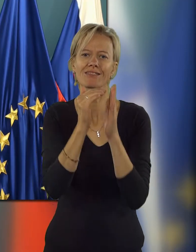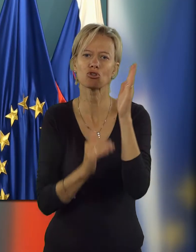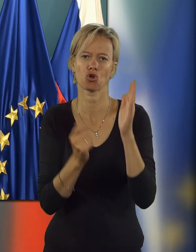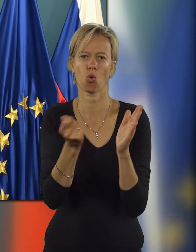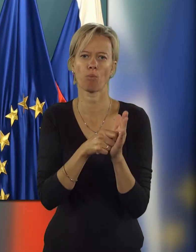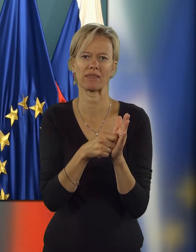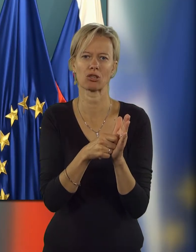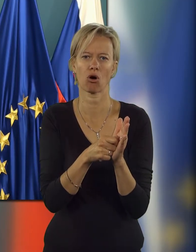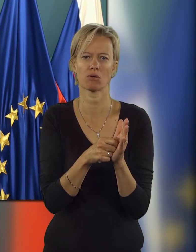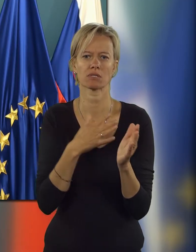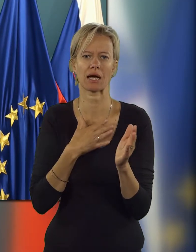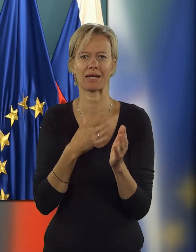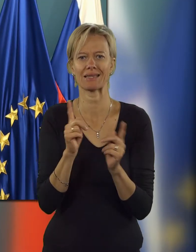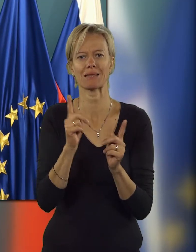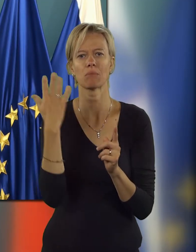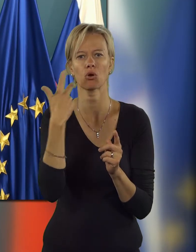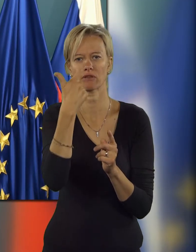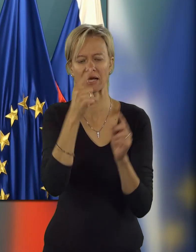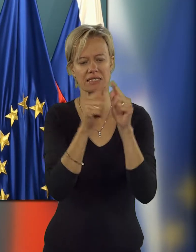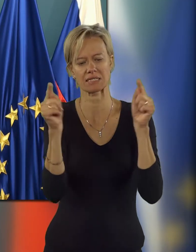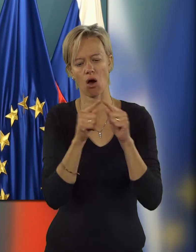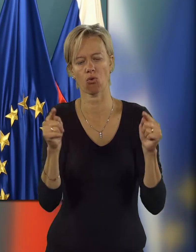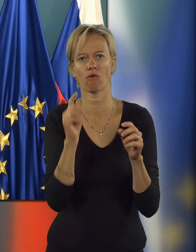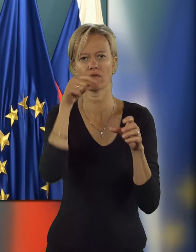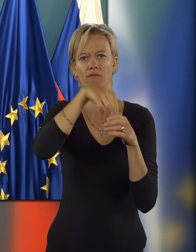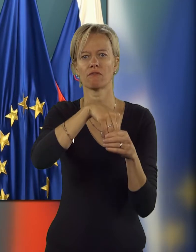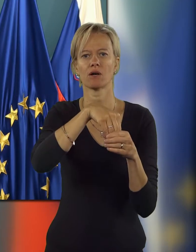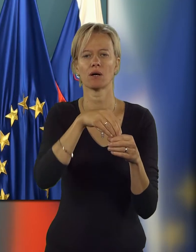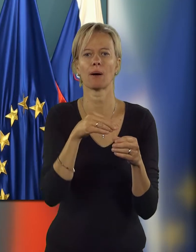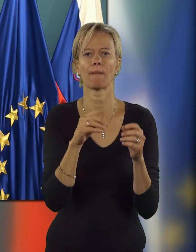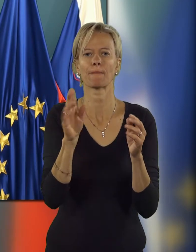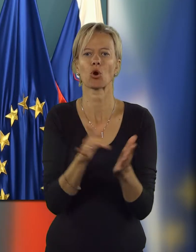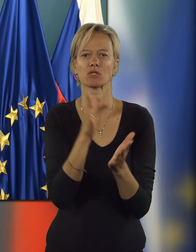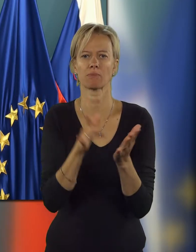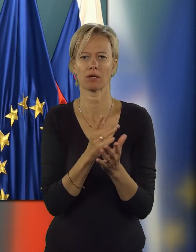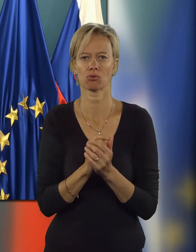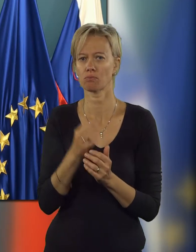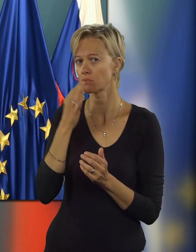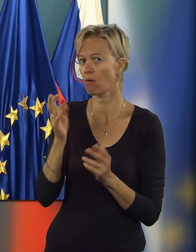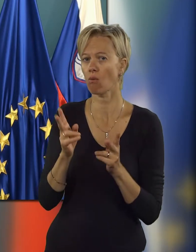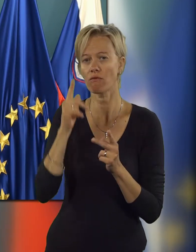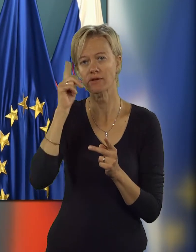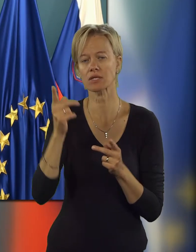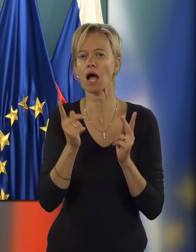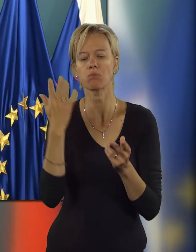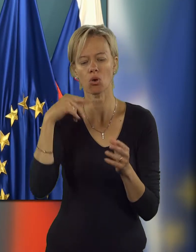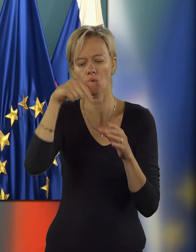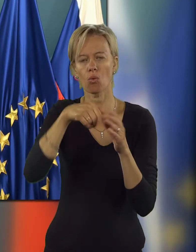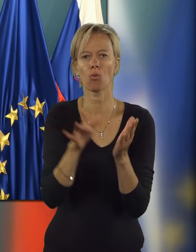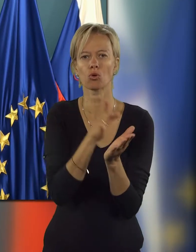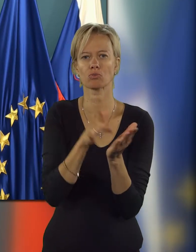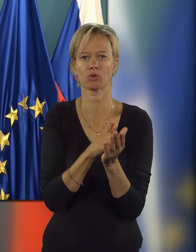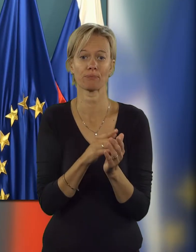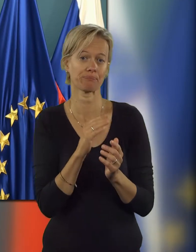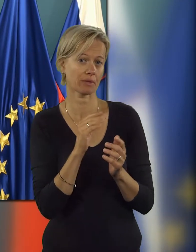nižjo kupnino, ker ni bilo dveh stavkov v prospektu. Kako pa veste, kaj je v prospektu? Ja,